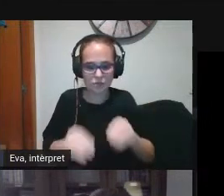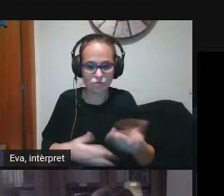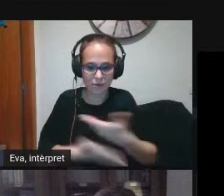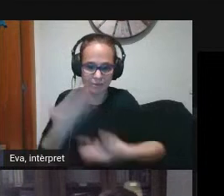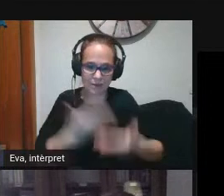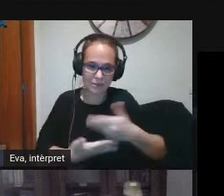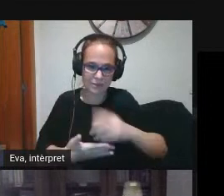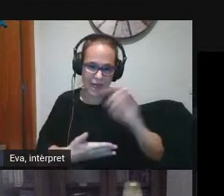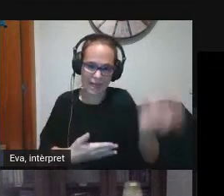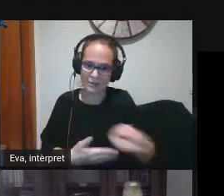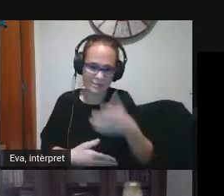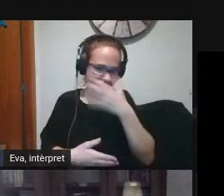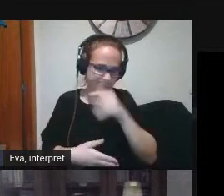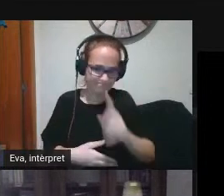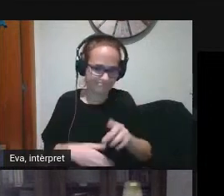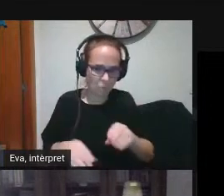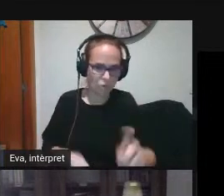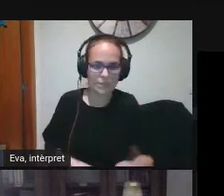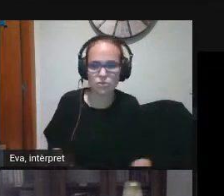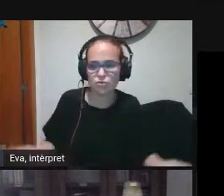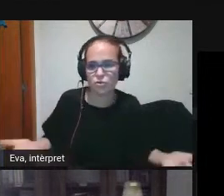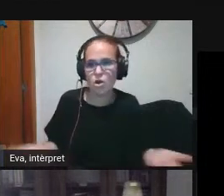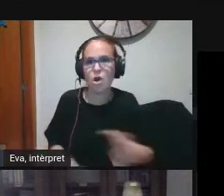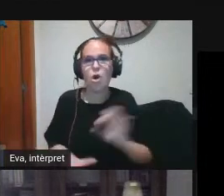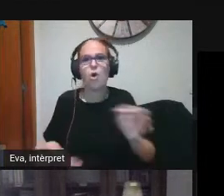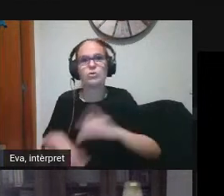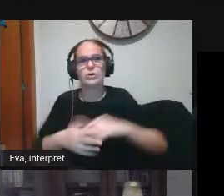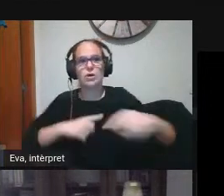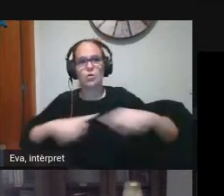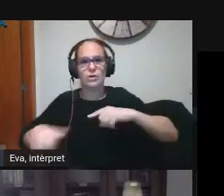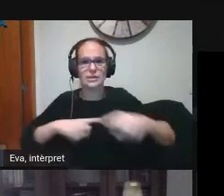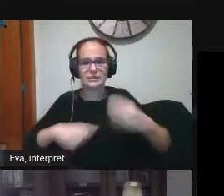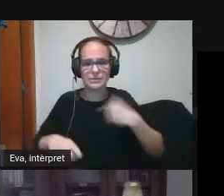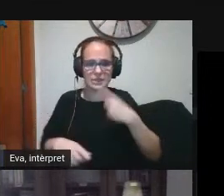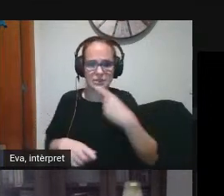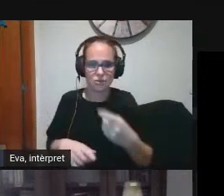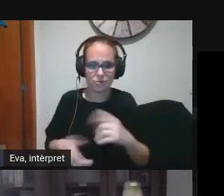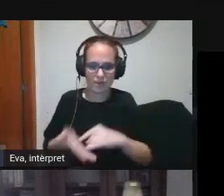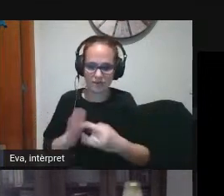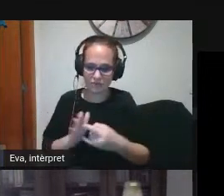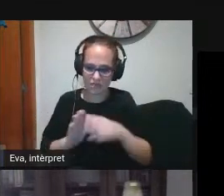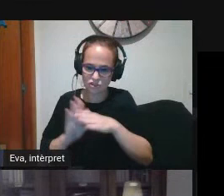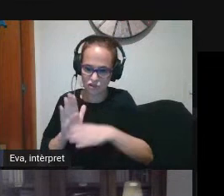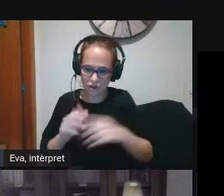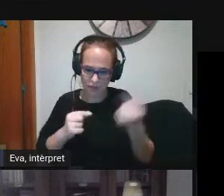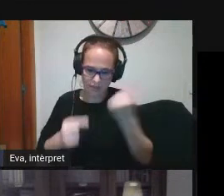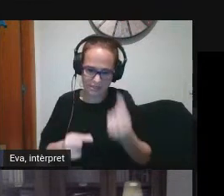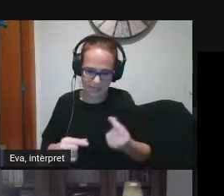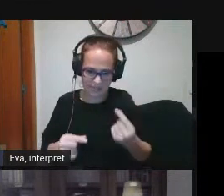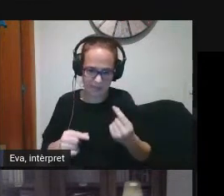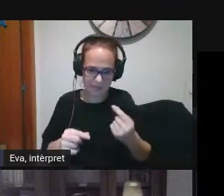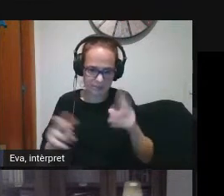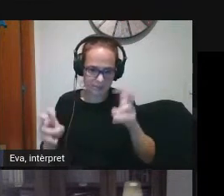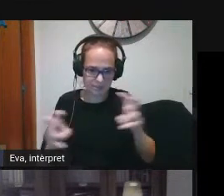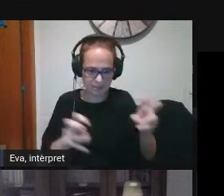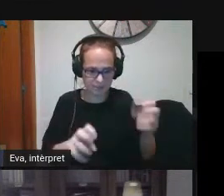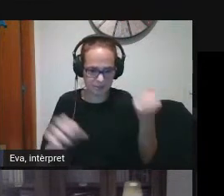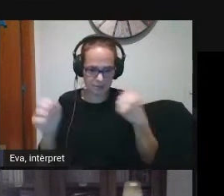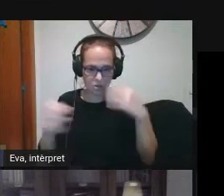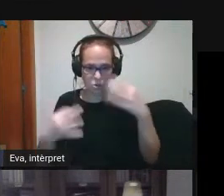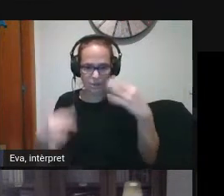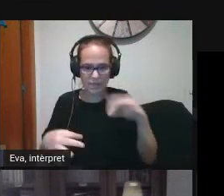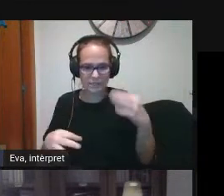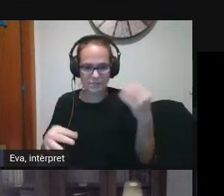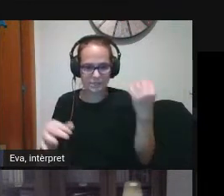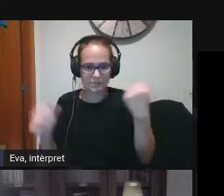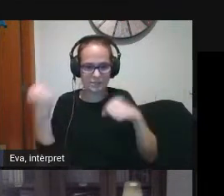altres docents o a l'hora o d'organitzar les meves com en diu aquí disseny i plenificació de les meves unitats didàctiques doncs resulta que igual no estic